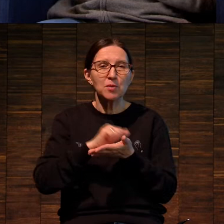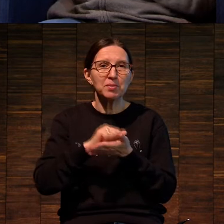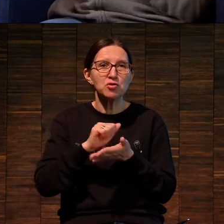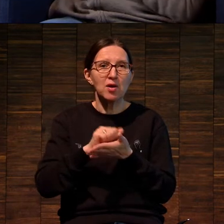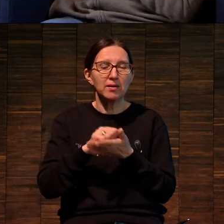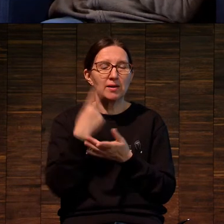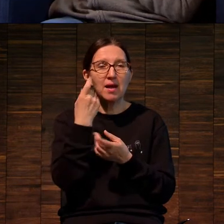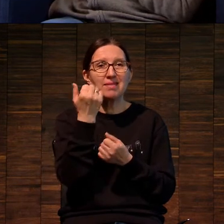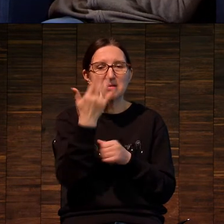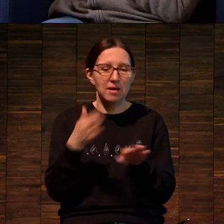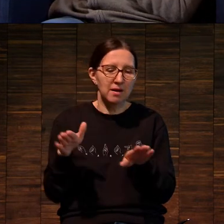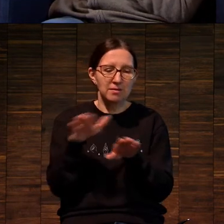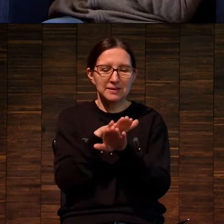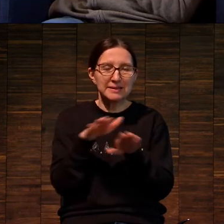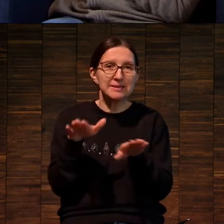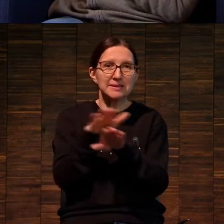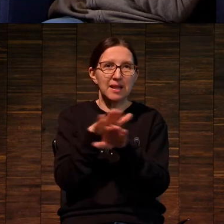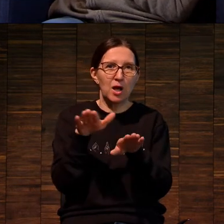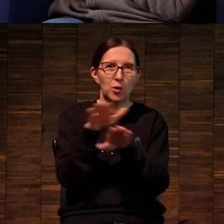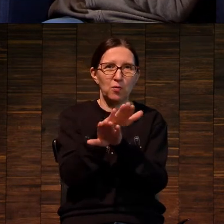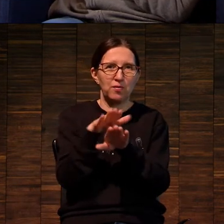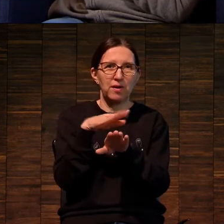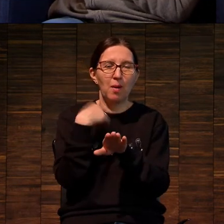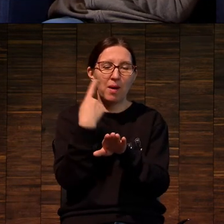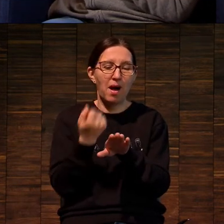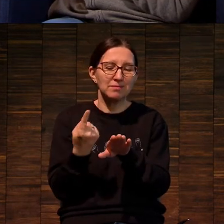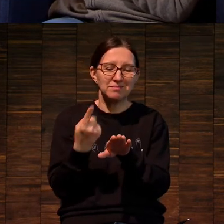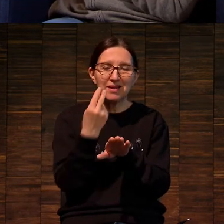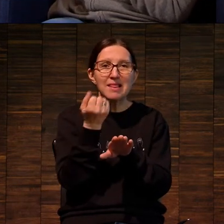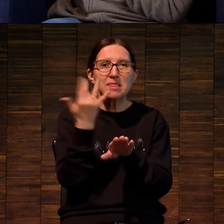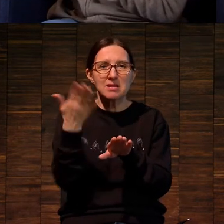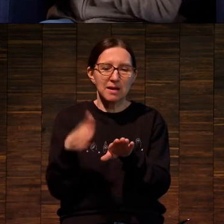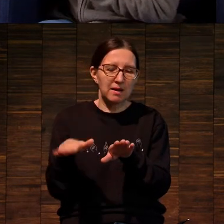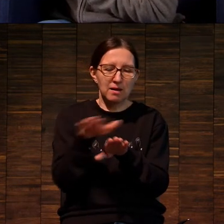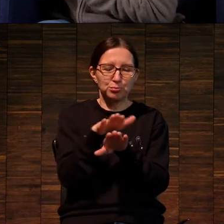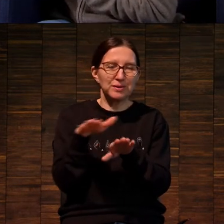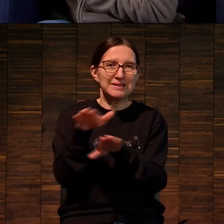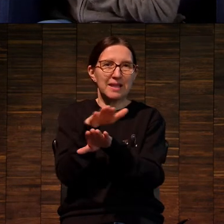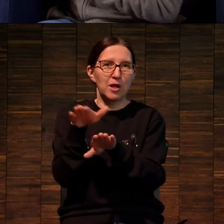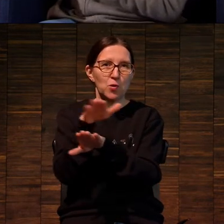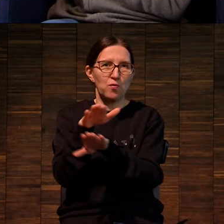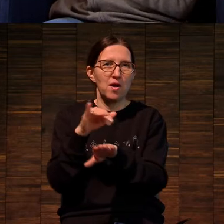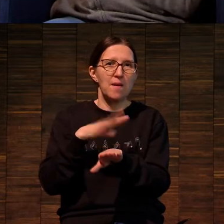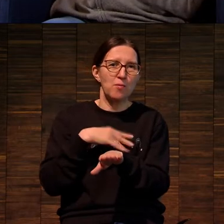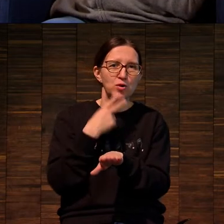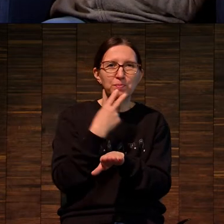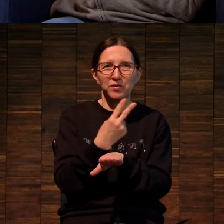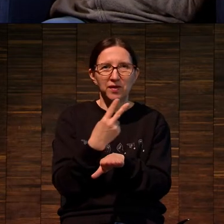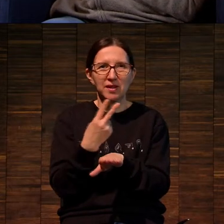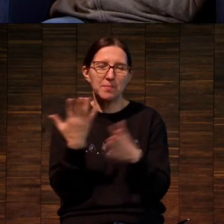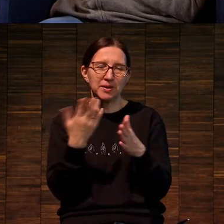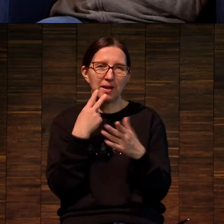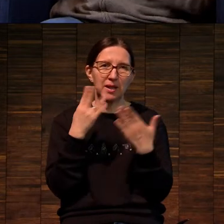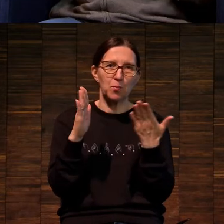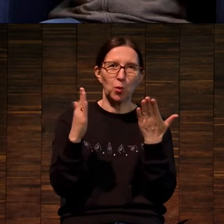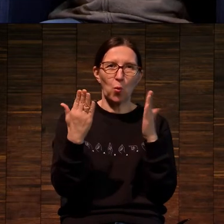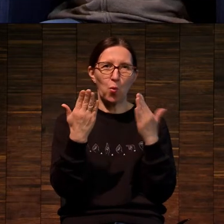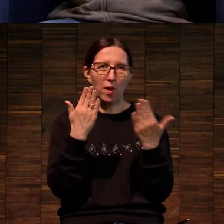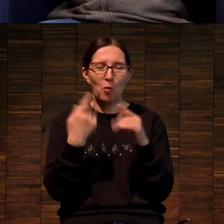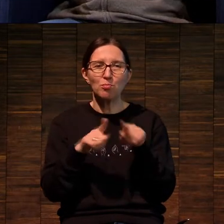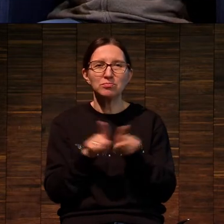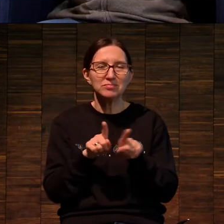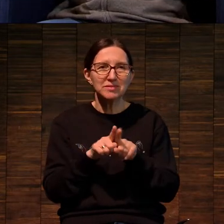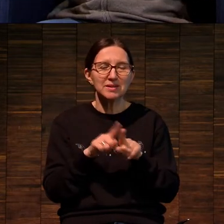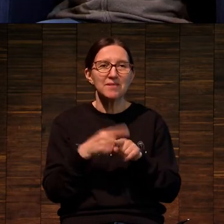слоев. К сожалению, двух черных, ну может быть чуть-чуть видно под каким-то углом, что это